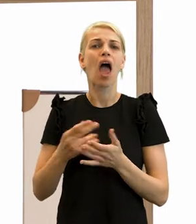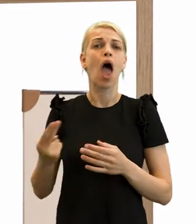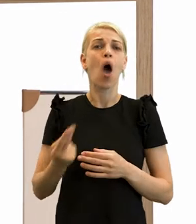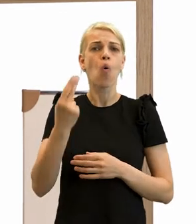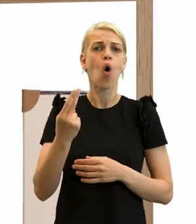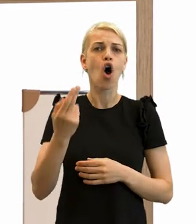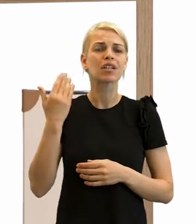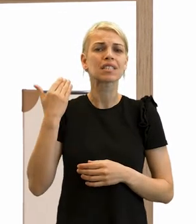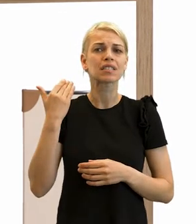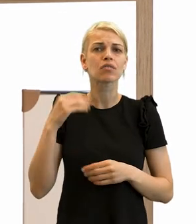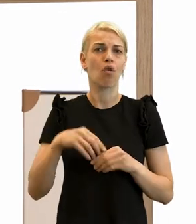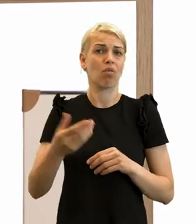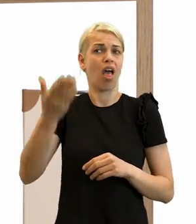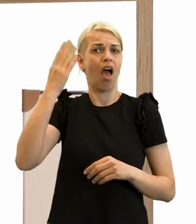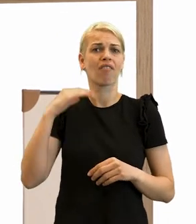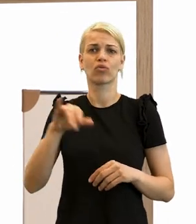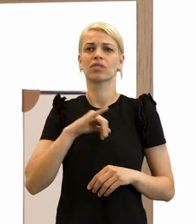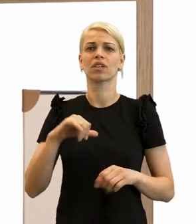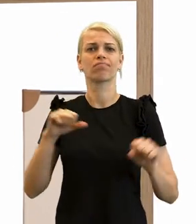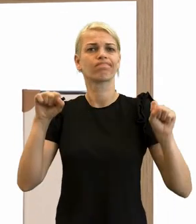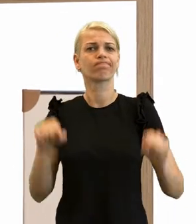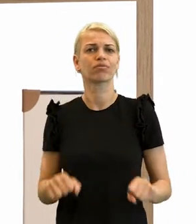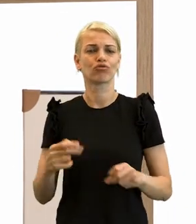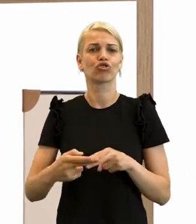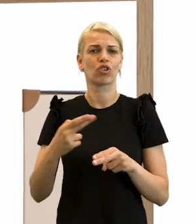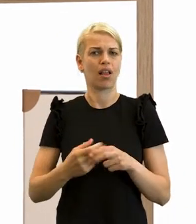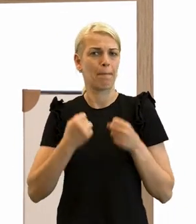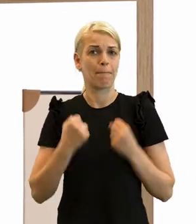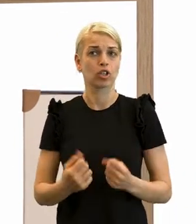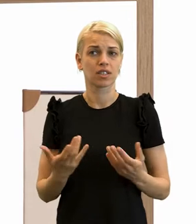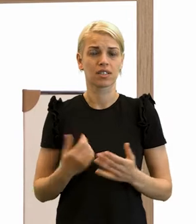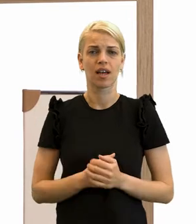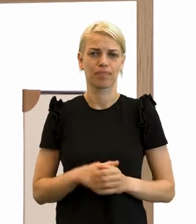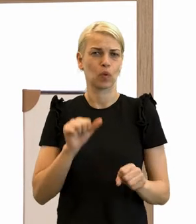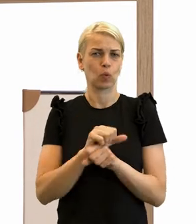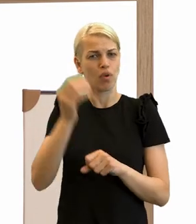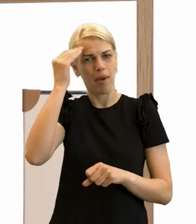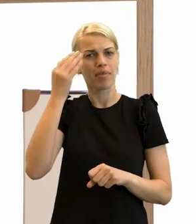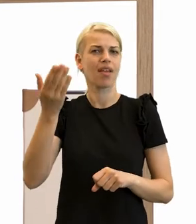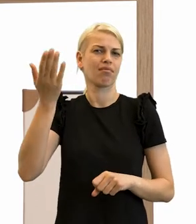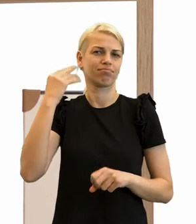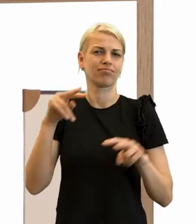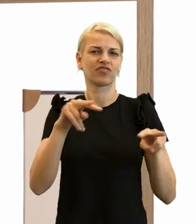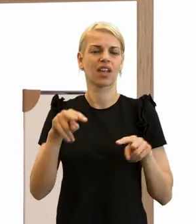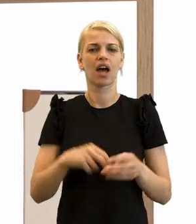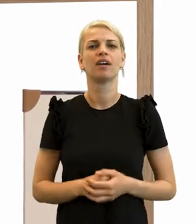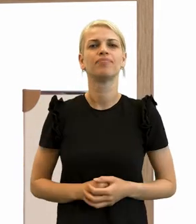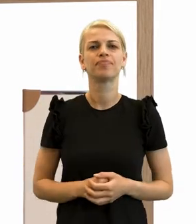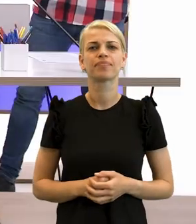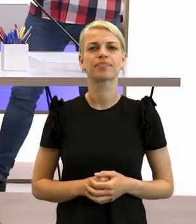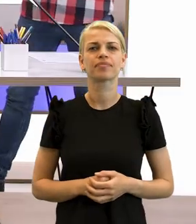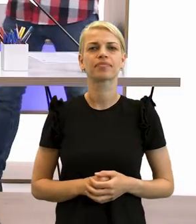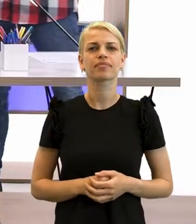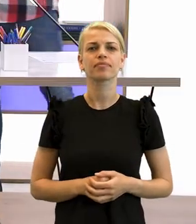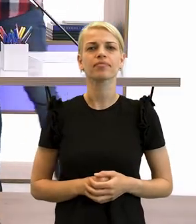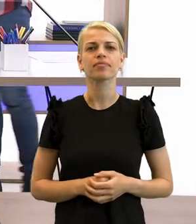ktoré bolo v minulosti mocným stredovekým štátom. Ja pevne verím, že si to pamätáte ešte z predchádzajúcich hodín.